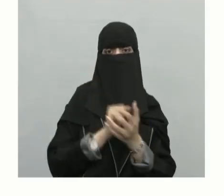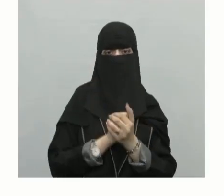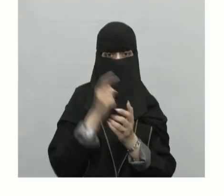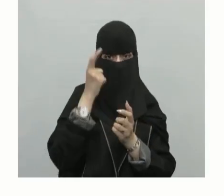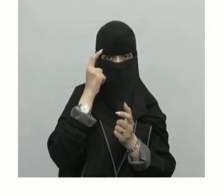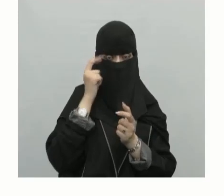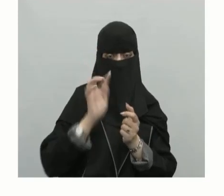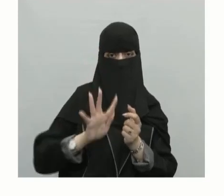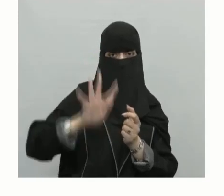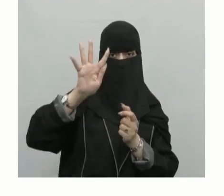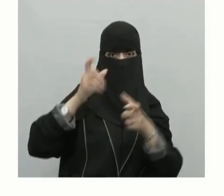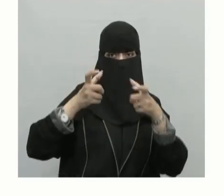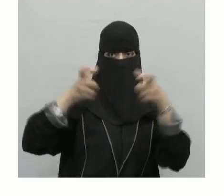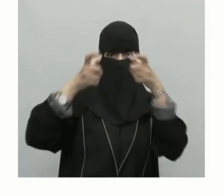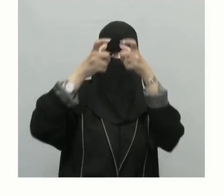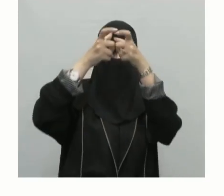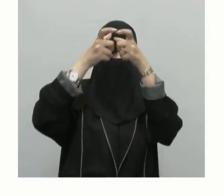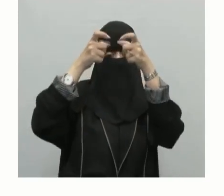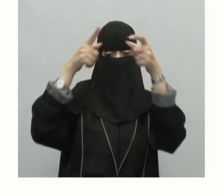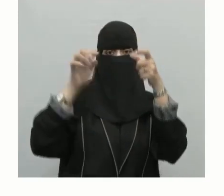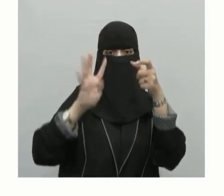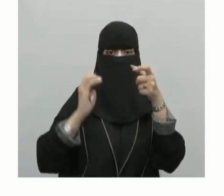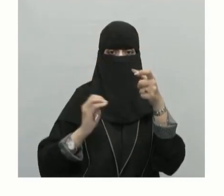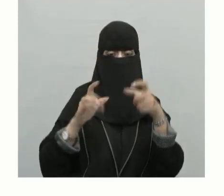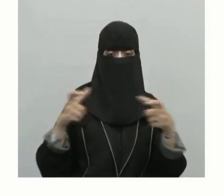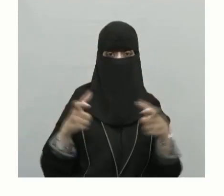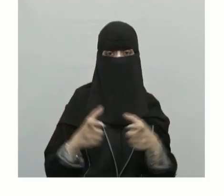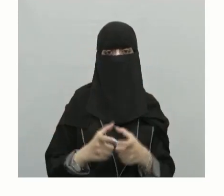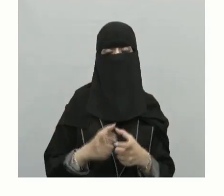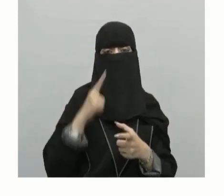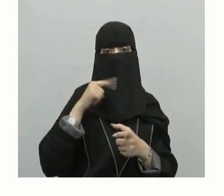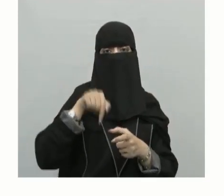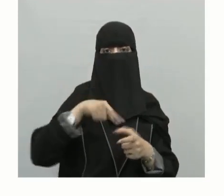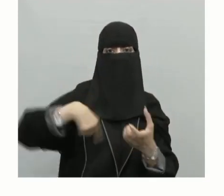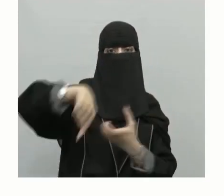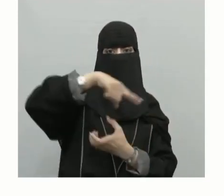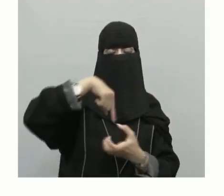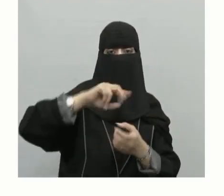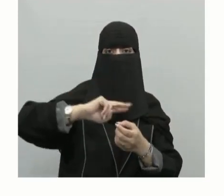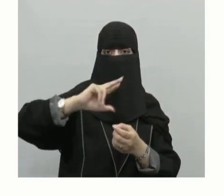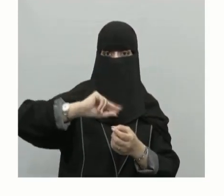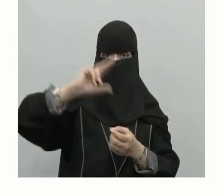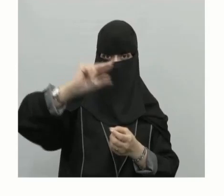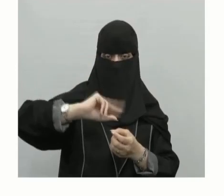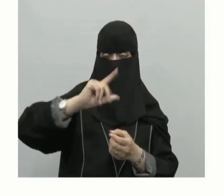لأنها عبارة عن دوائر كاملة غير متساوية